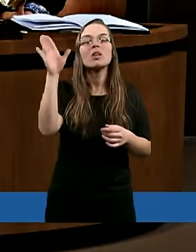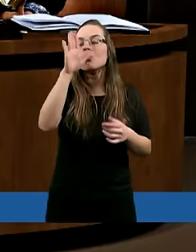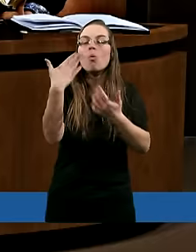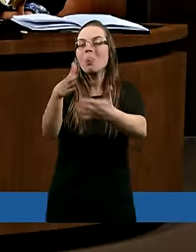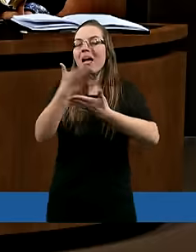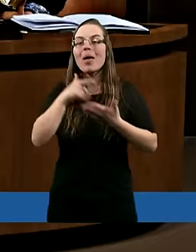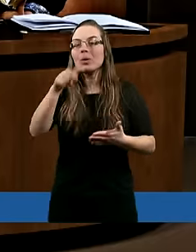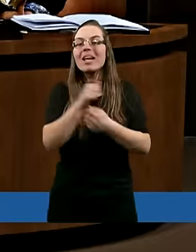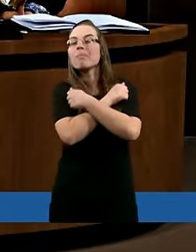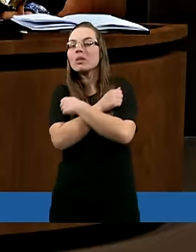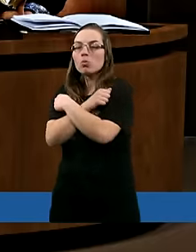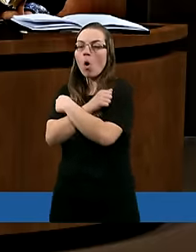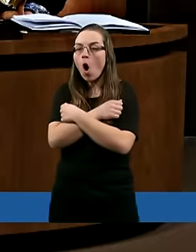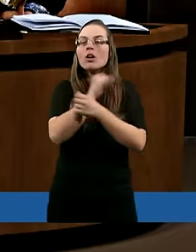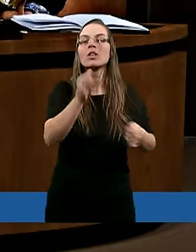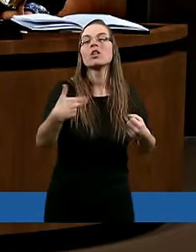tej miłości,